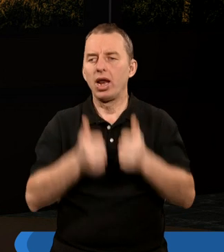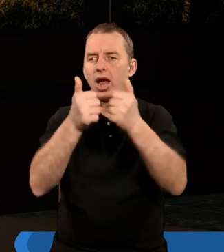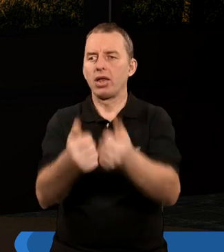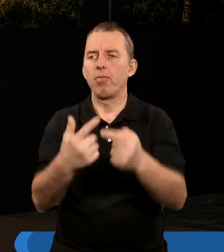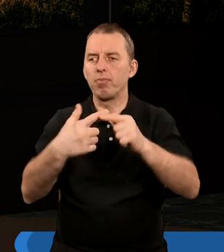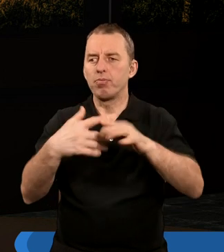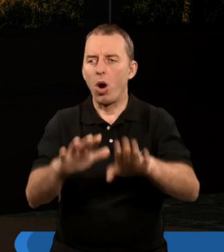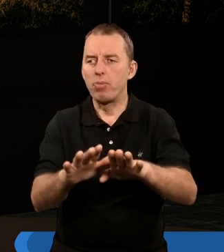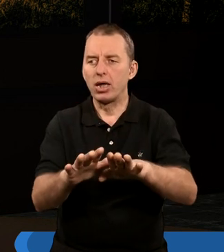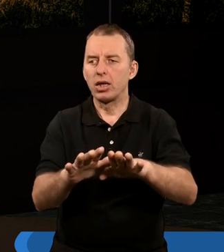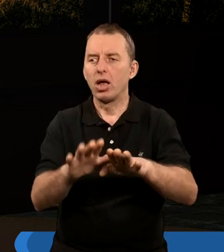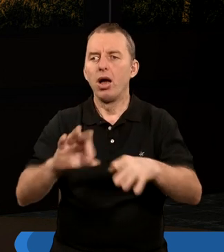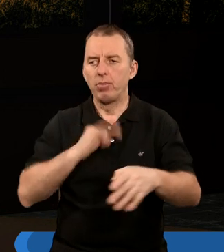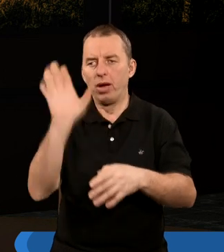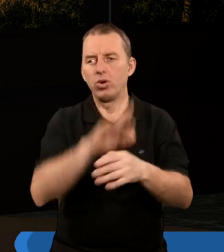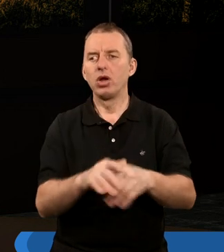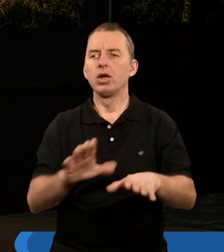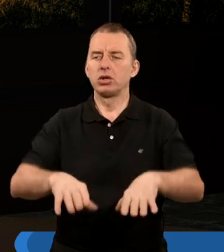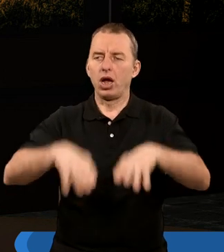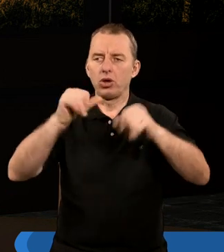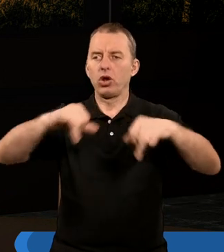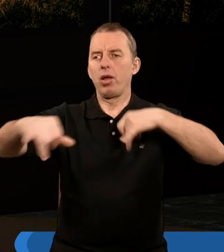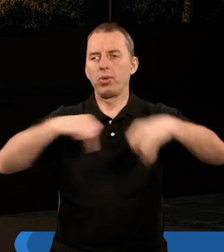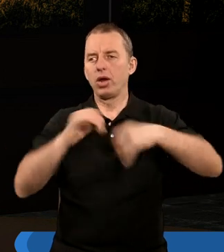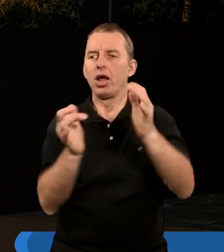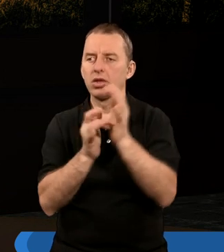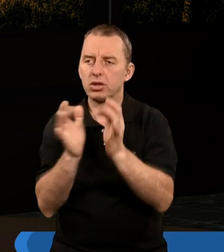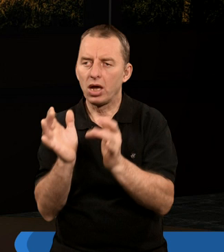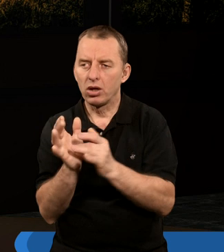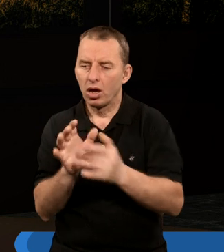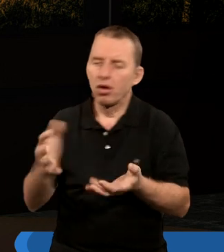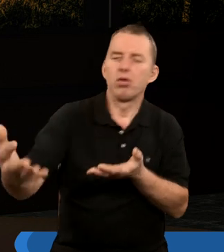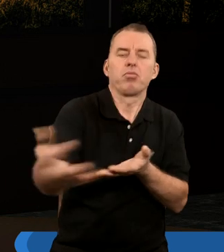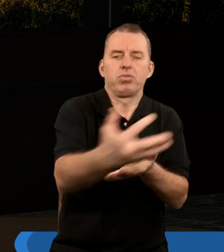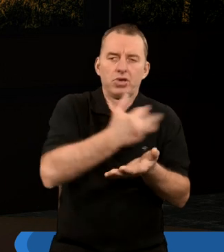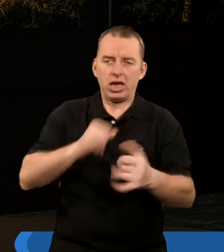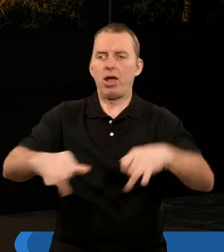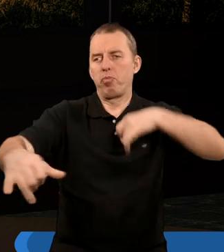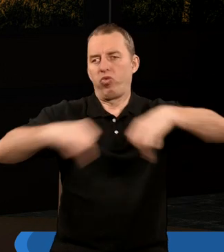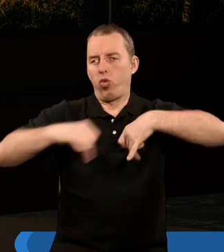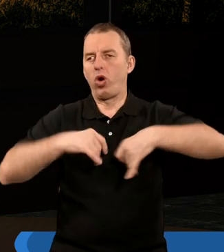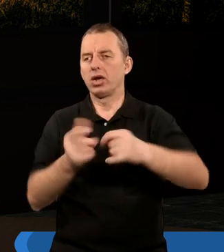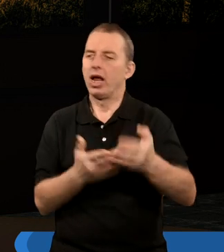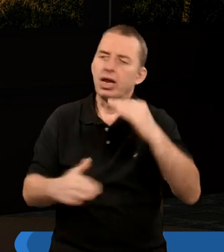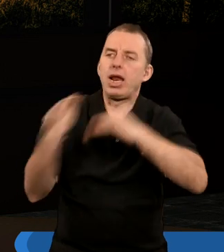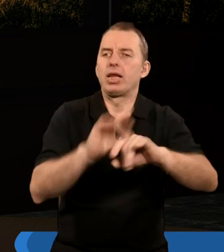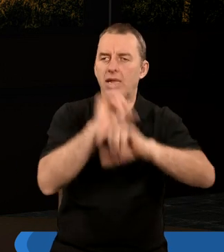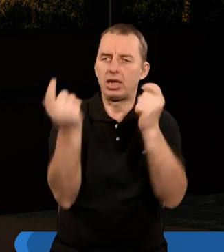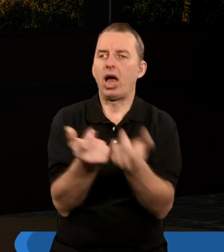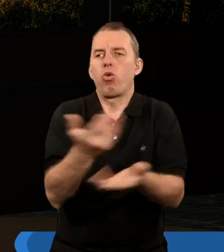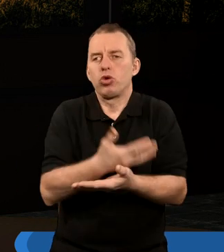moment, kiedy Pan Bóg zaczyna panować. Jezus Chrystus przejmuje pełną władzę nad ziemią.